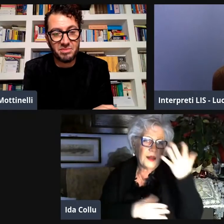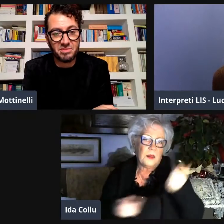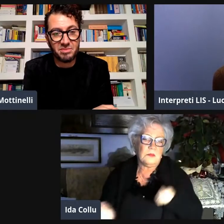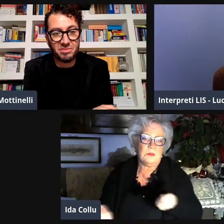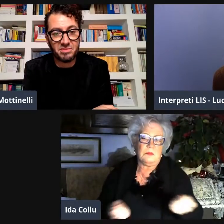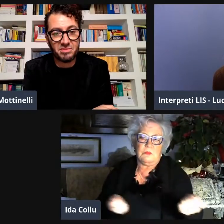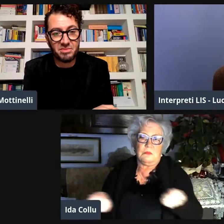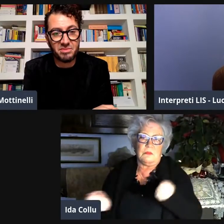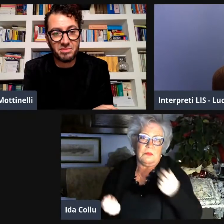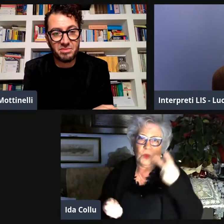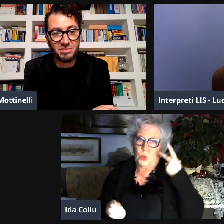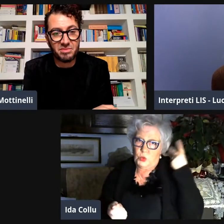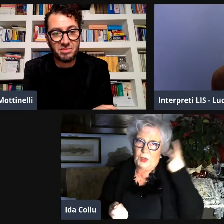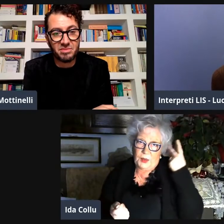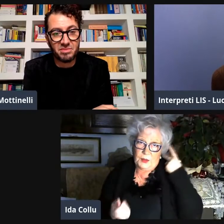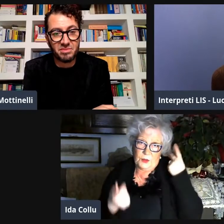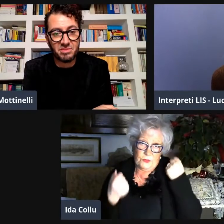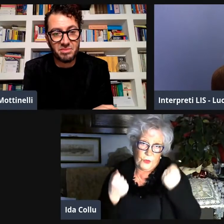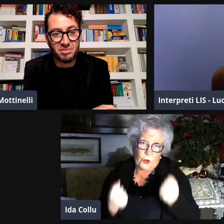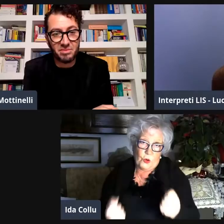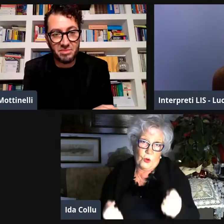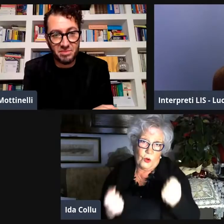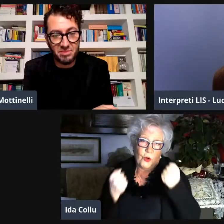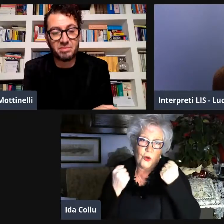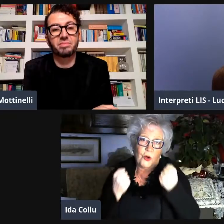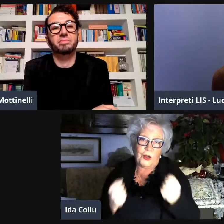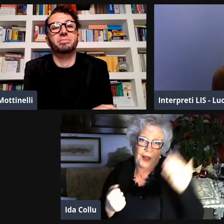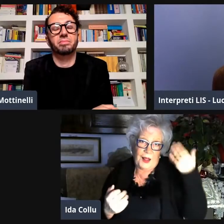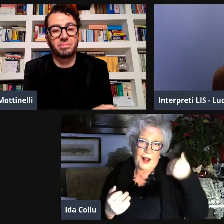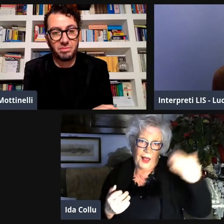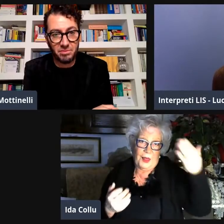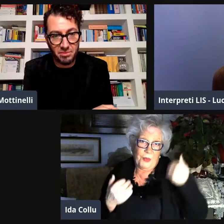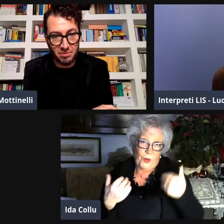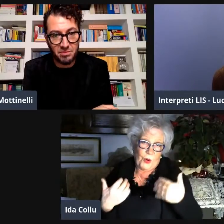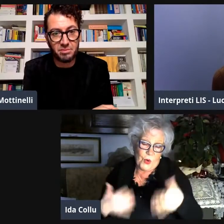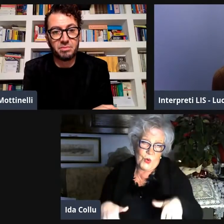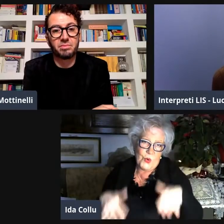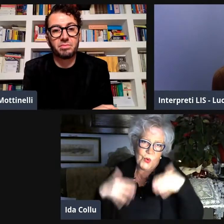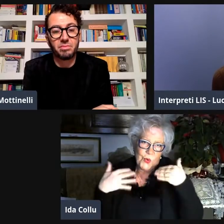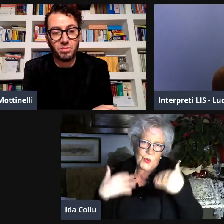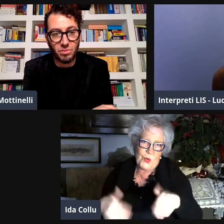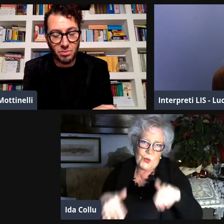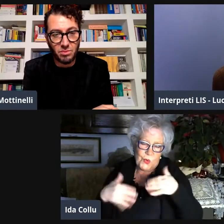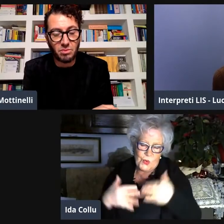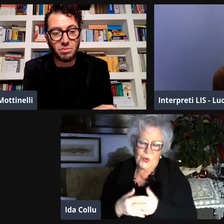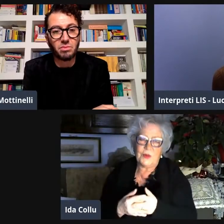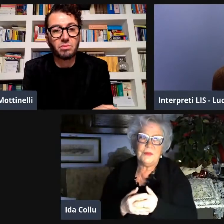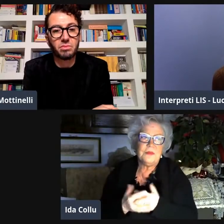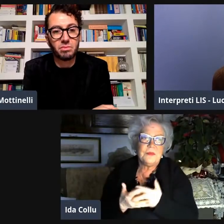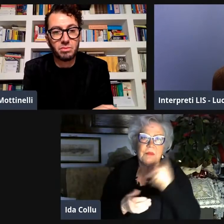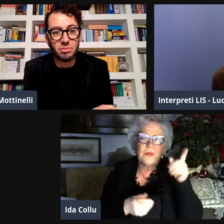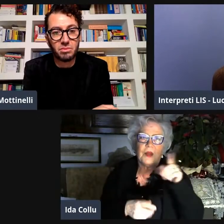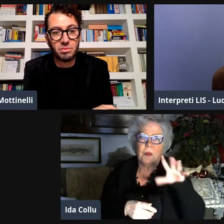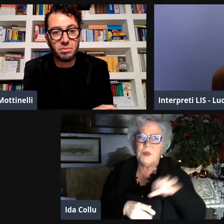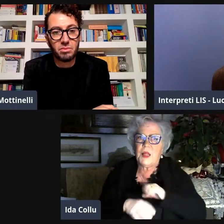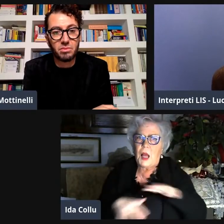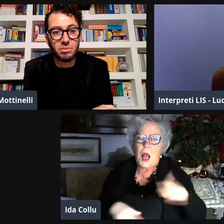Ma soprattutto, all'epoca, i dirigenti dell'ENS erano principalmente udenti. All'epoca era così.